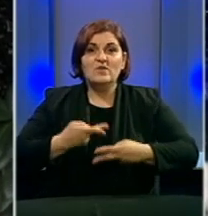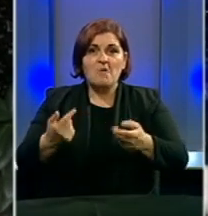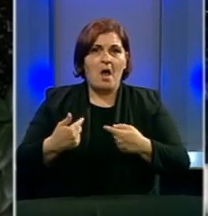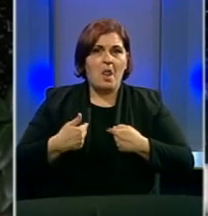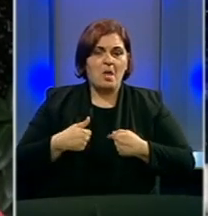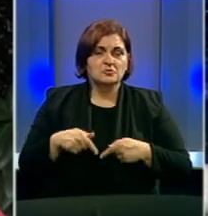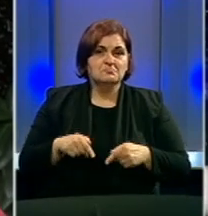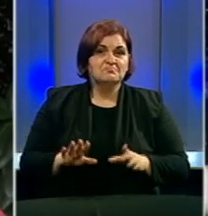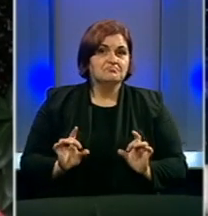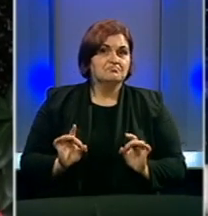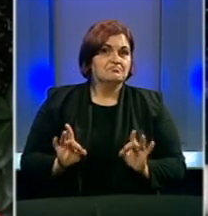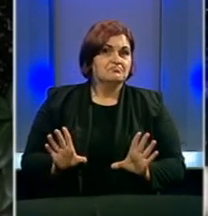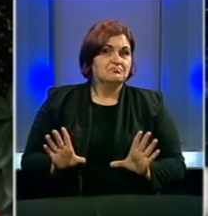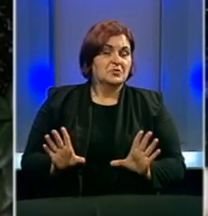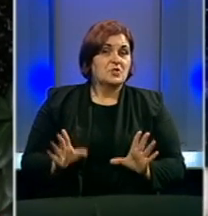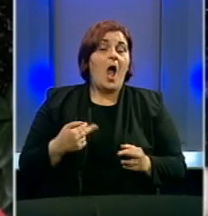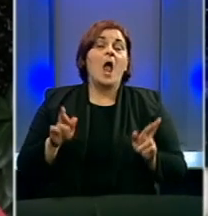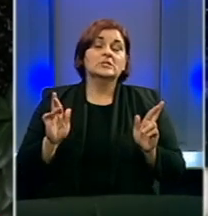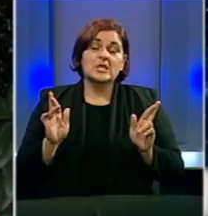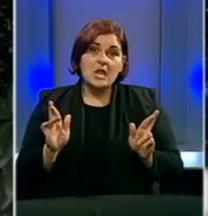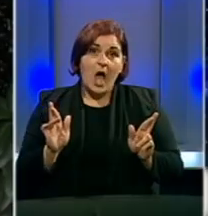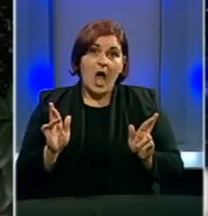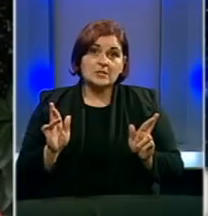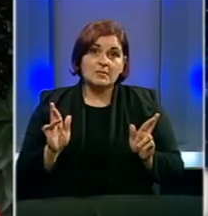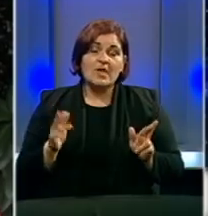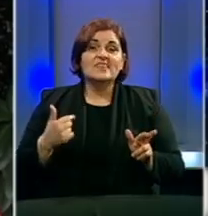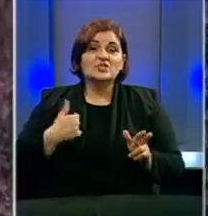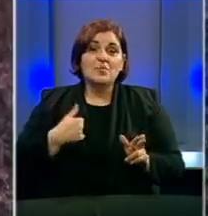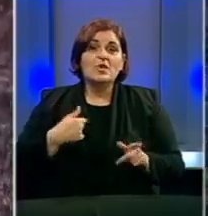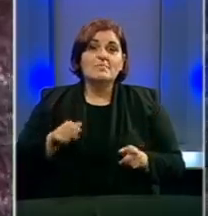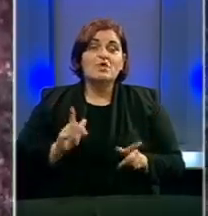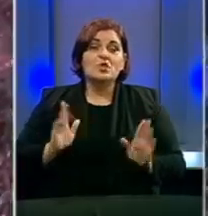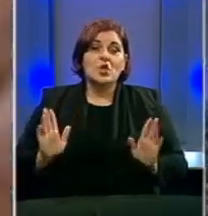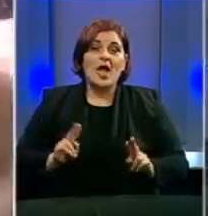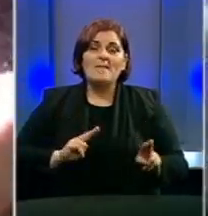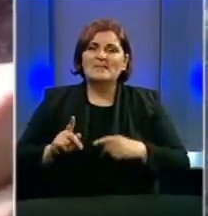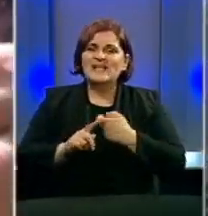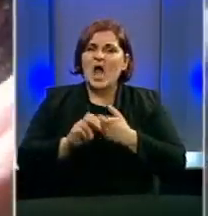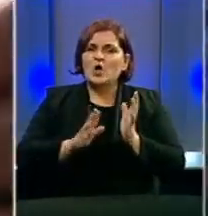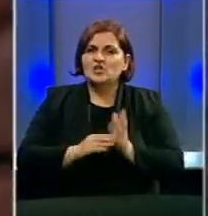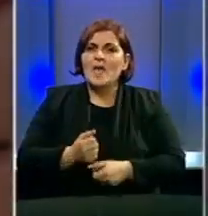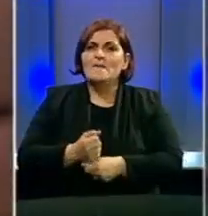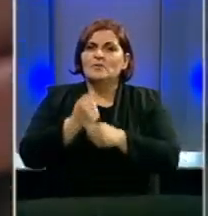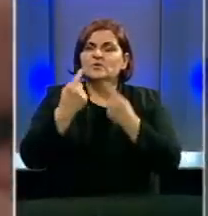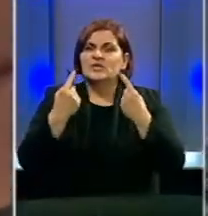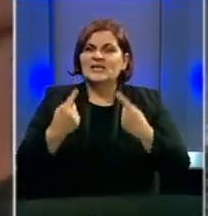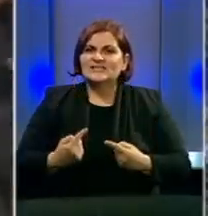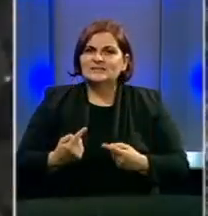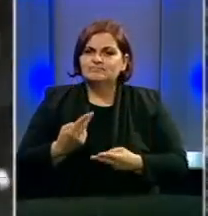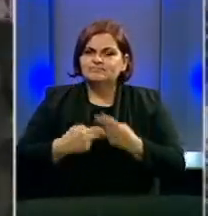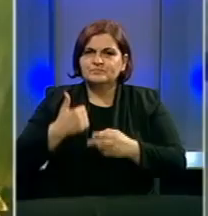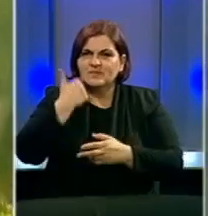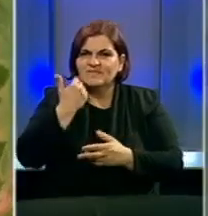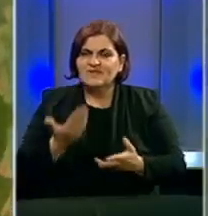naši nisu još, ali nadamo se da ćemo iti i mi to doživjeti. Ministar Kušarac podržava stav vinogradara i